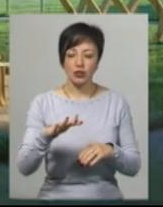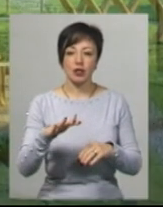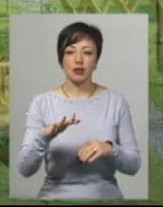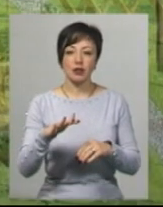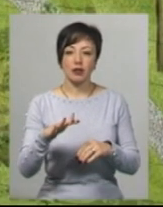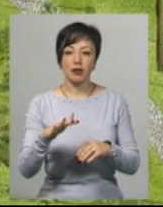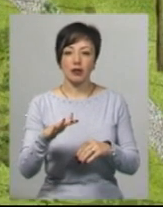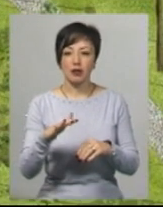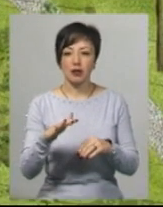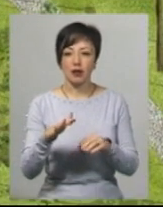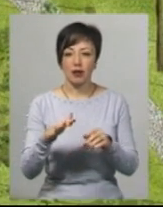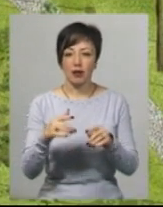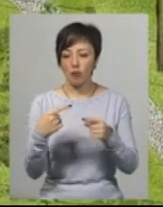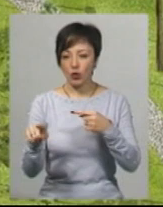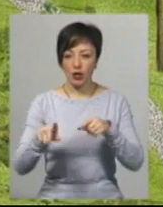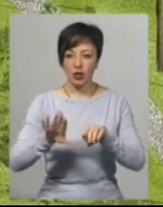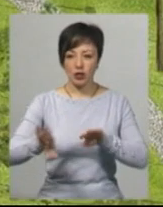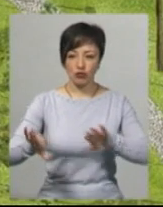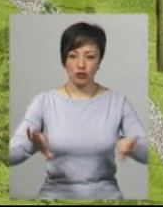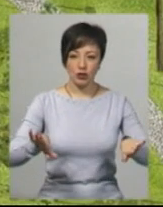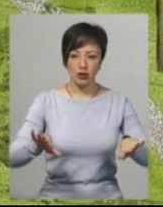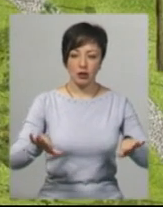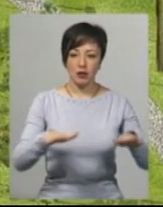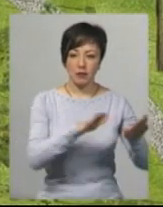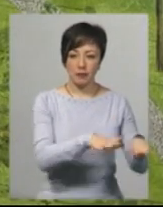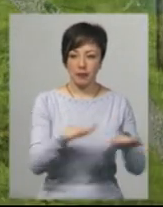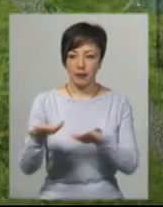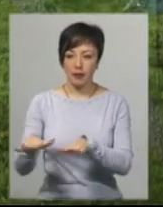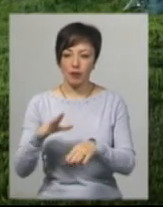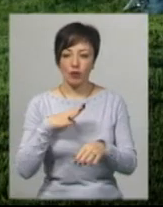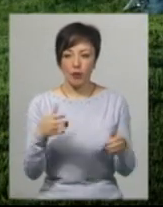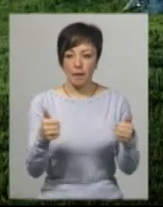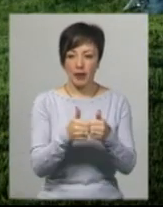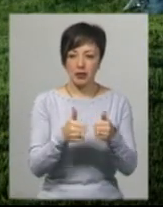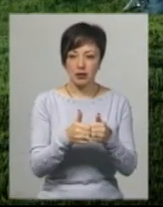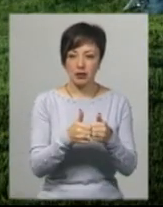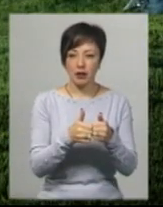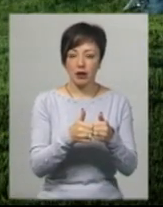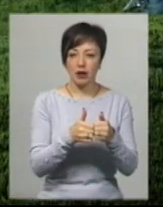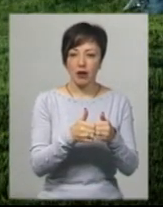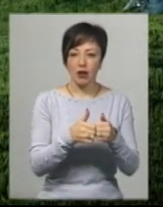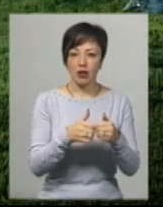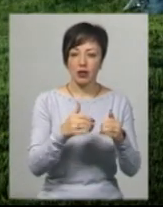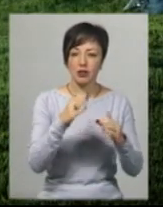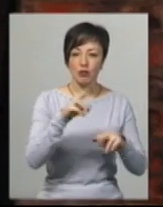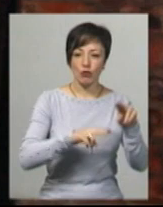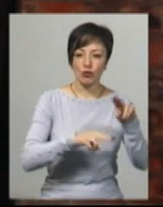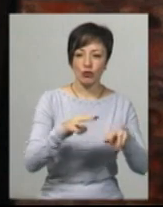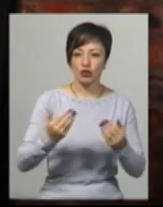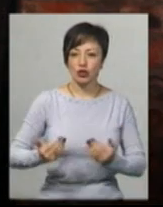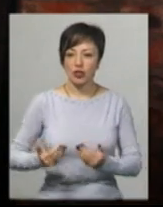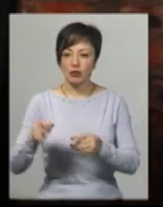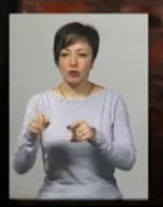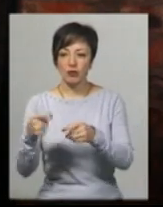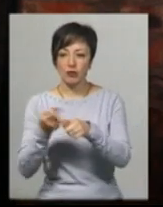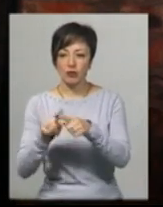протилежних зонах парку, для того, щоб тут було близько для жителів однородинної забудови, тут ближче, можливо, для жителів,